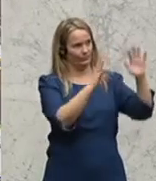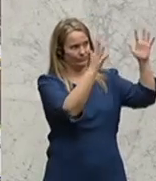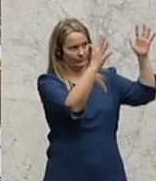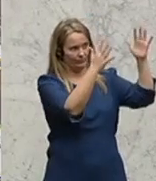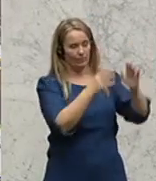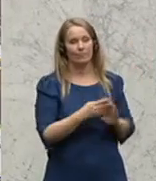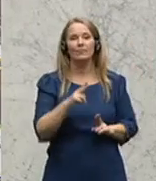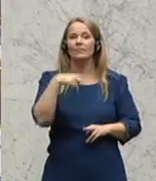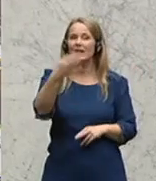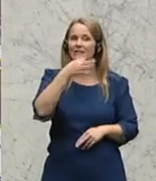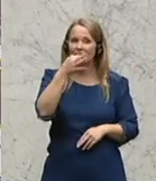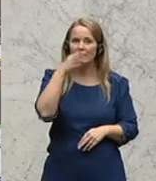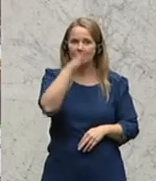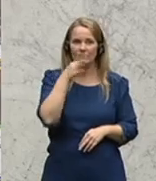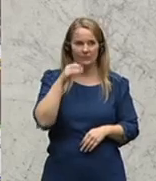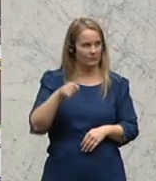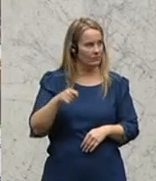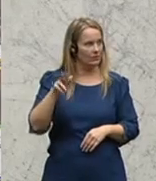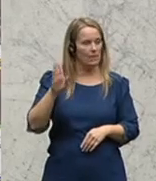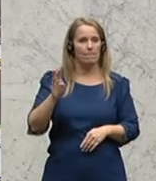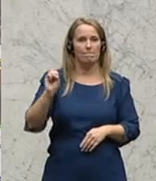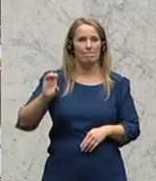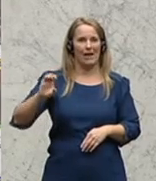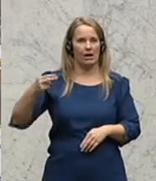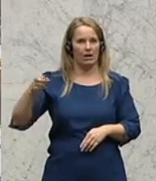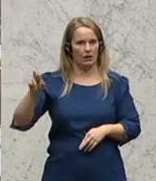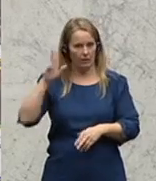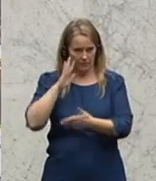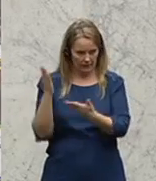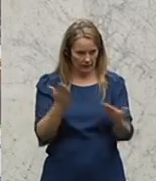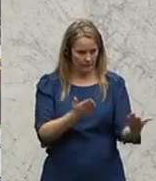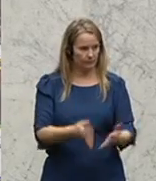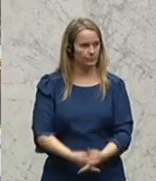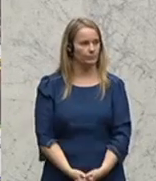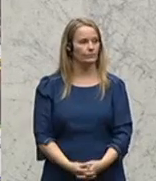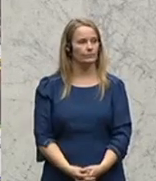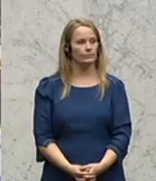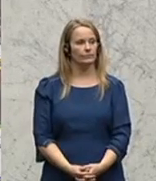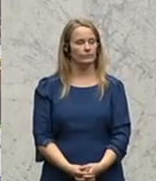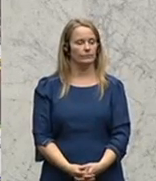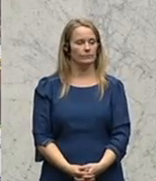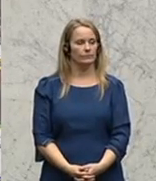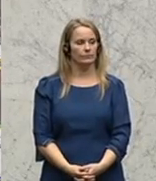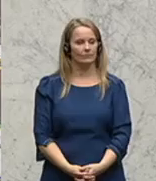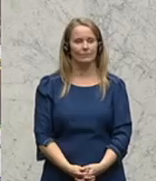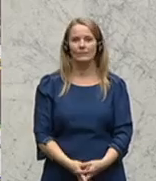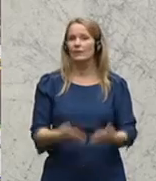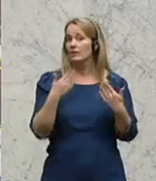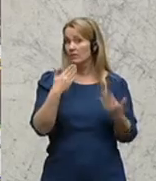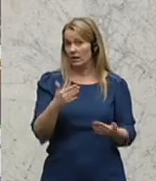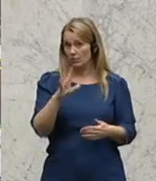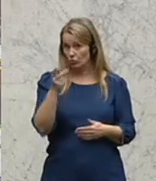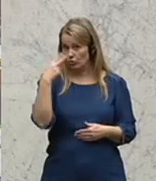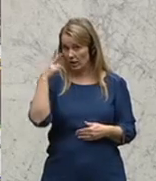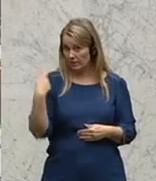Auch zum Kultur und Kunstbudget gehörend das Haus der Geschichte. Für das Harald Troch von der SPÖ eine